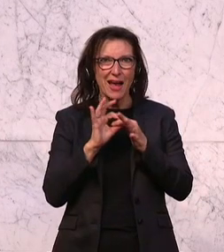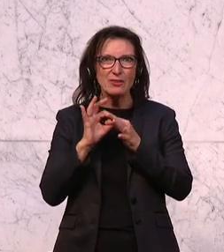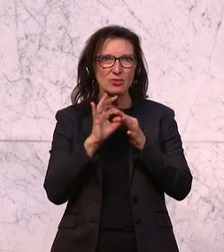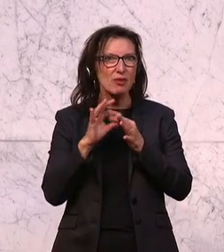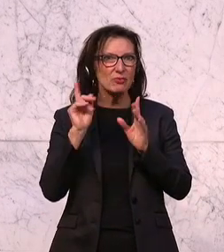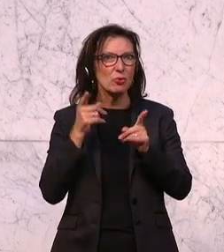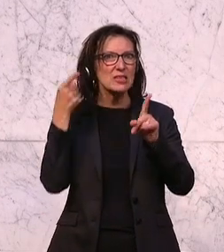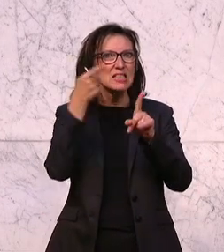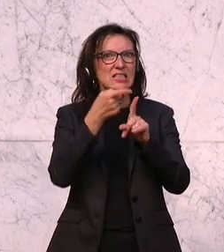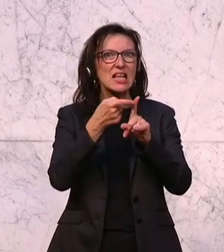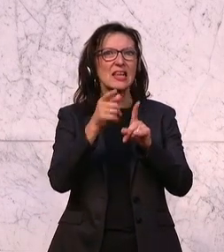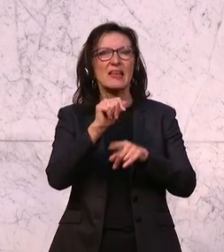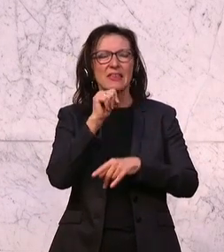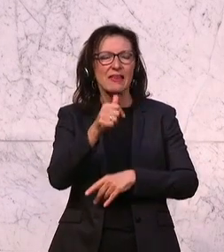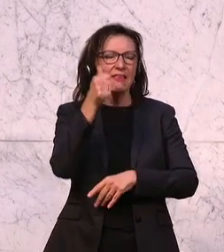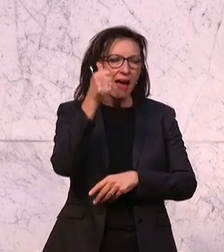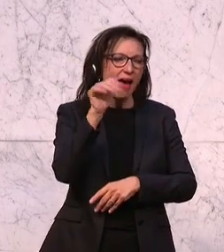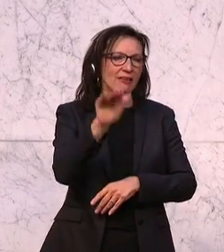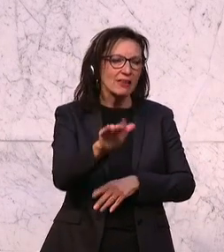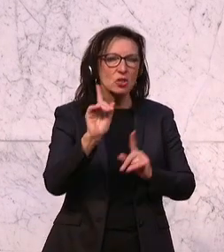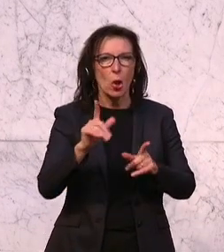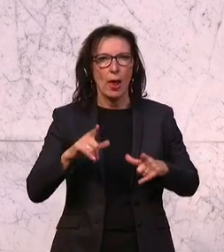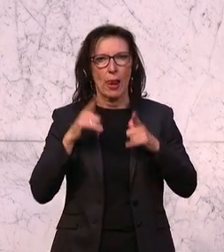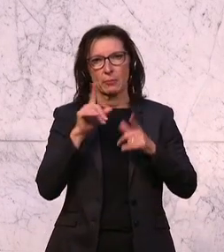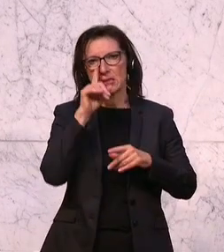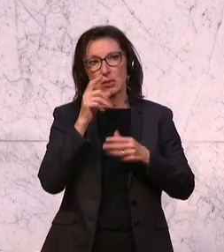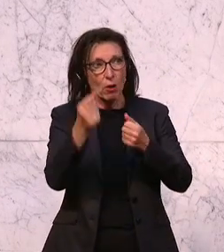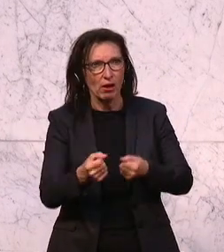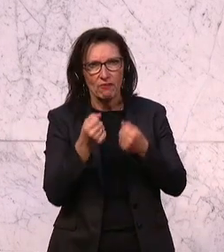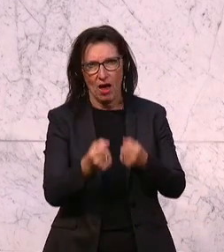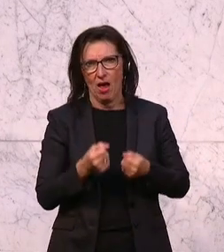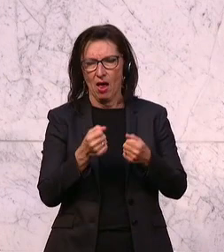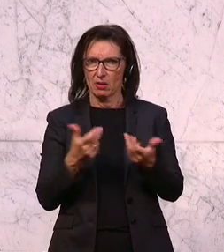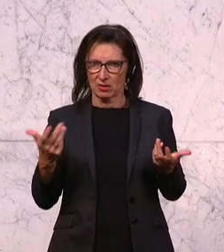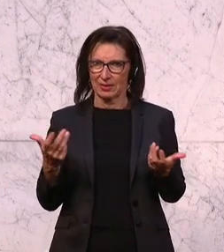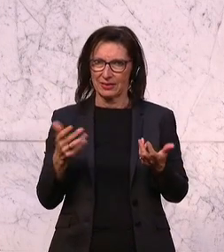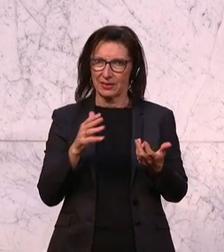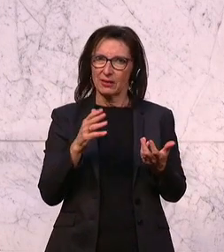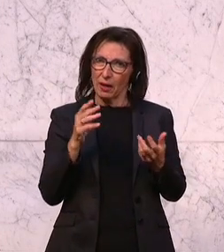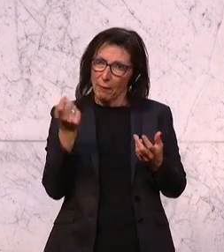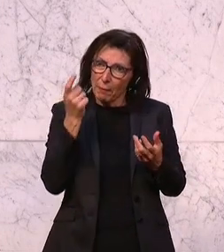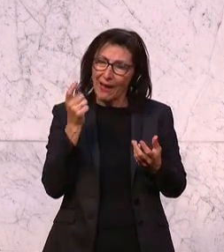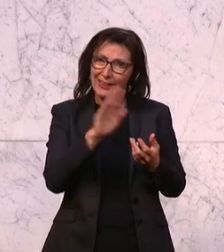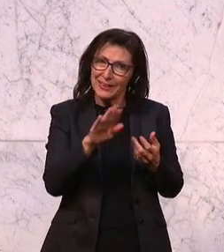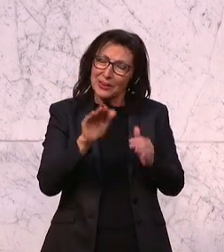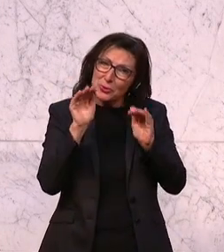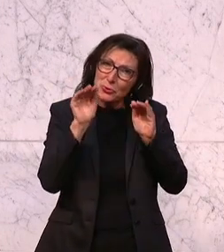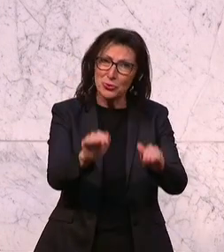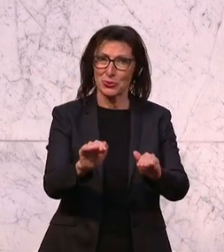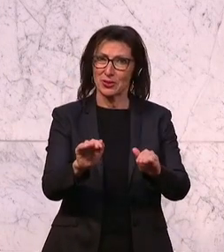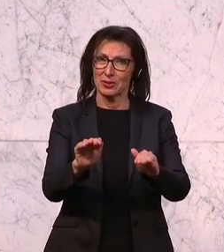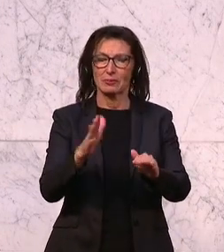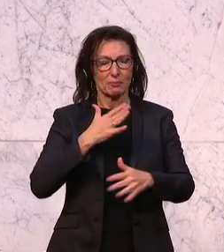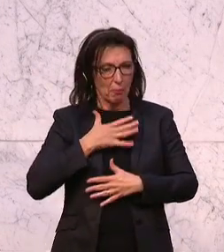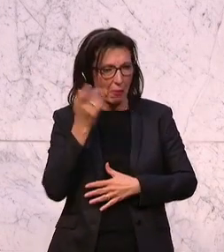Opfer von sexuellem Missbrauch oder sexuelle Gewalt wird. Das ist der Schutz von Kindern. Und meines Erachtens ist